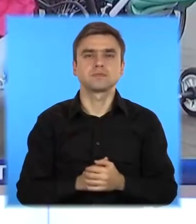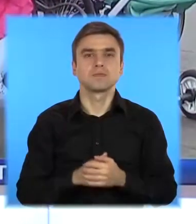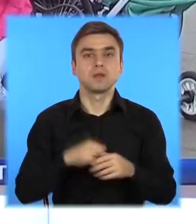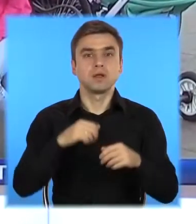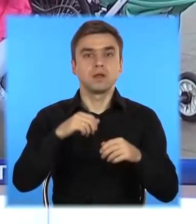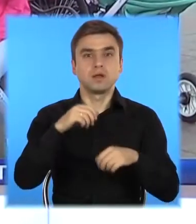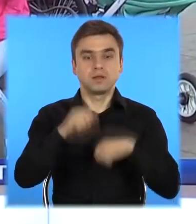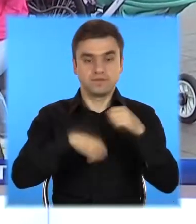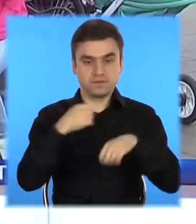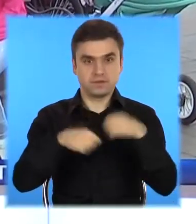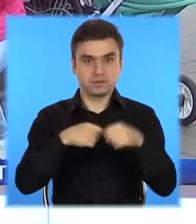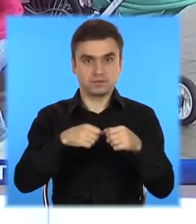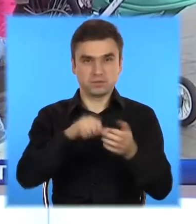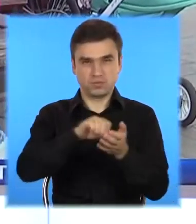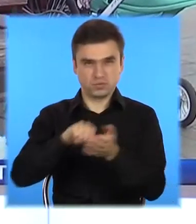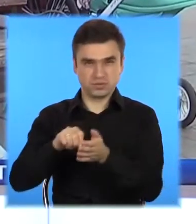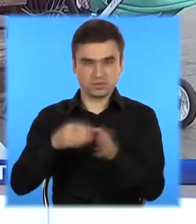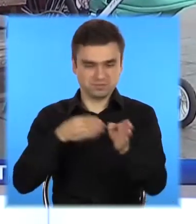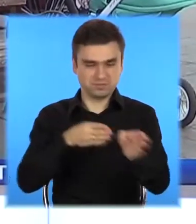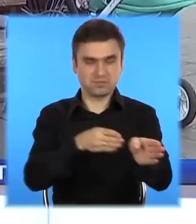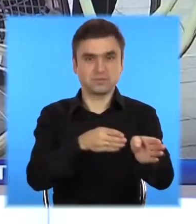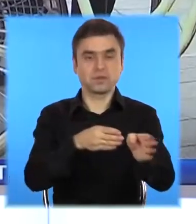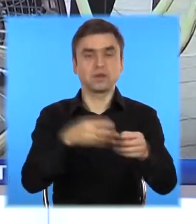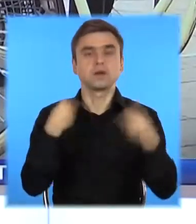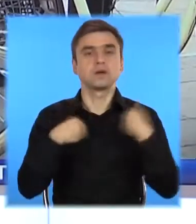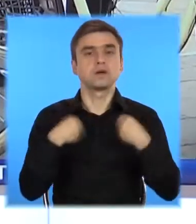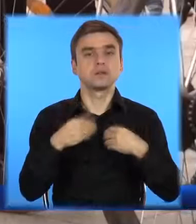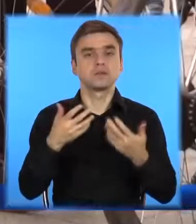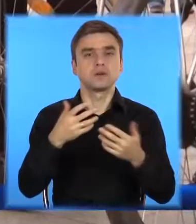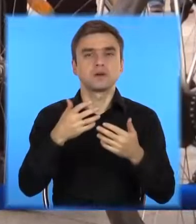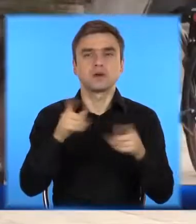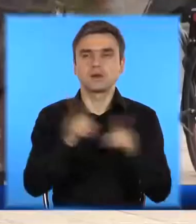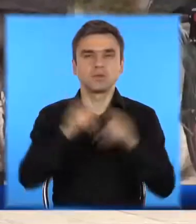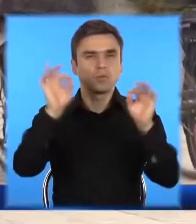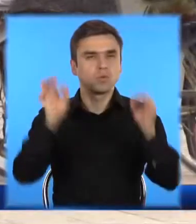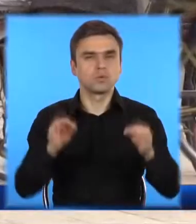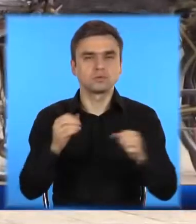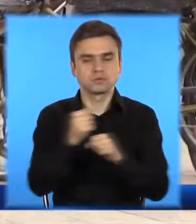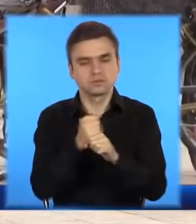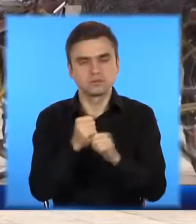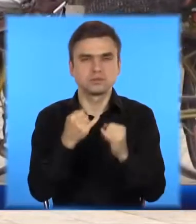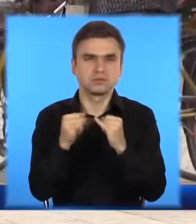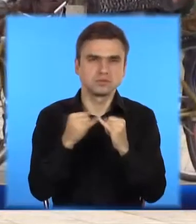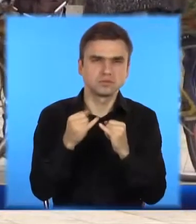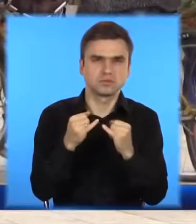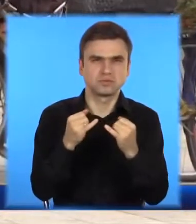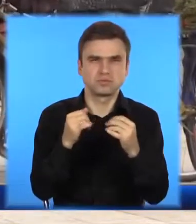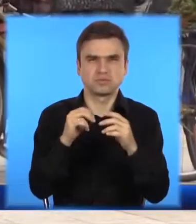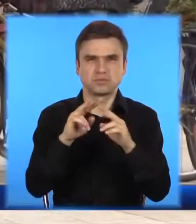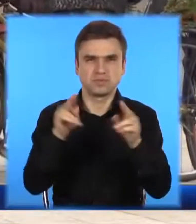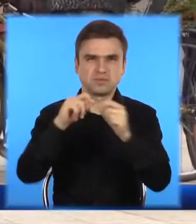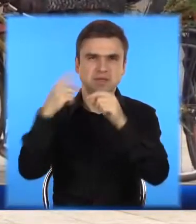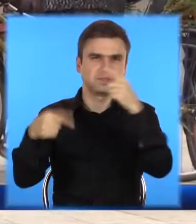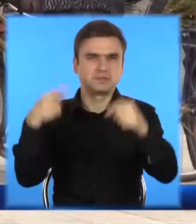кольоровій гамі помаранчеві, бежеві, коричневі відтінки. На згадку, криворіжці змогли сфотографуватися у тематичній